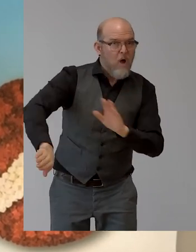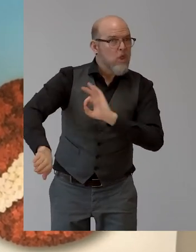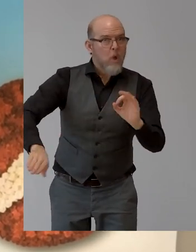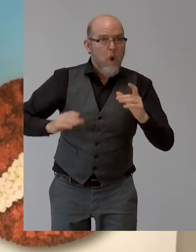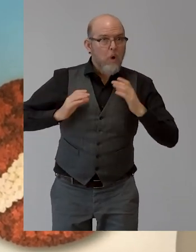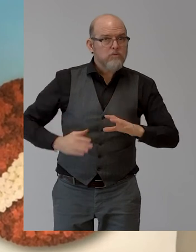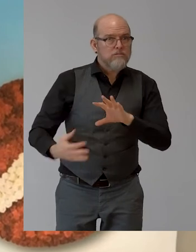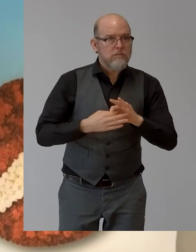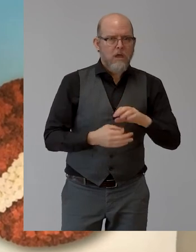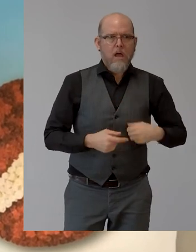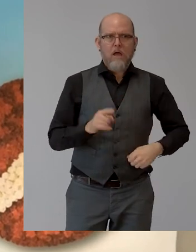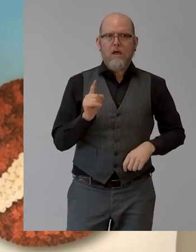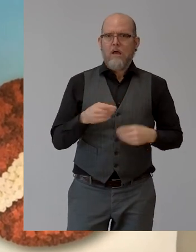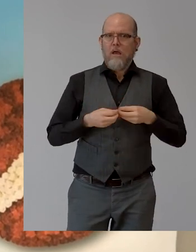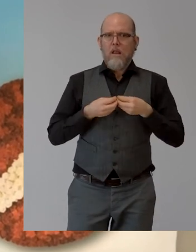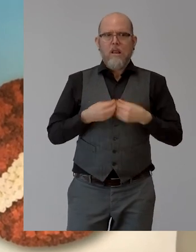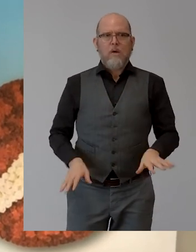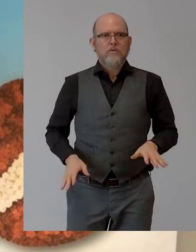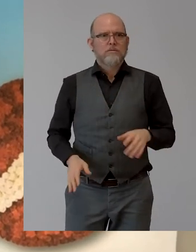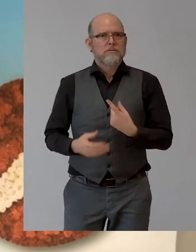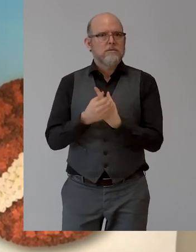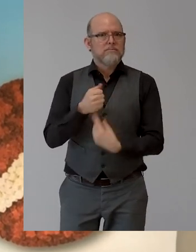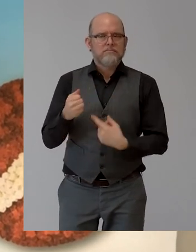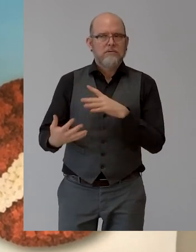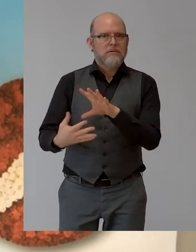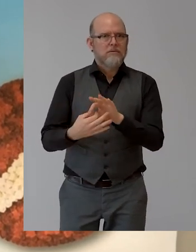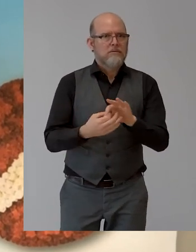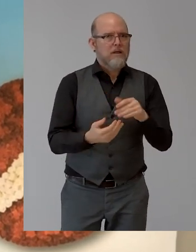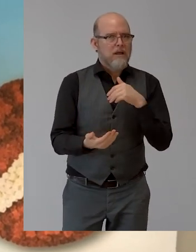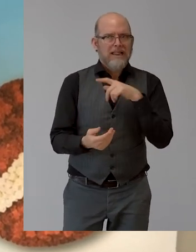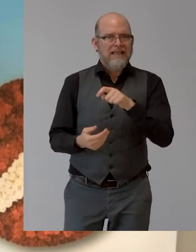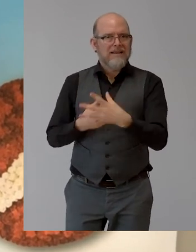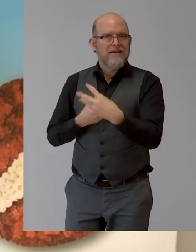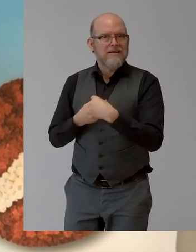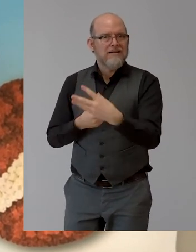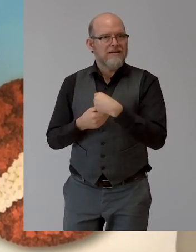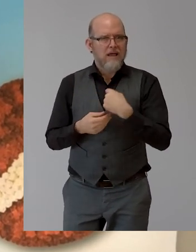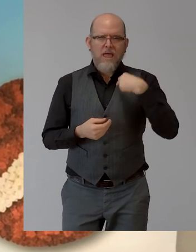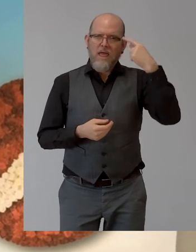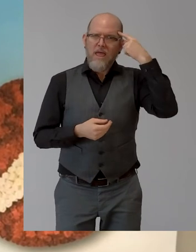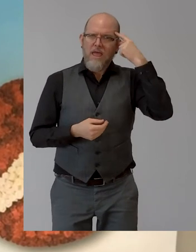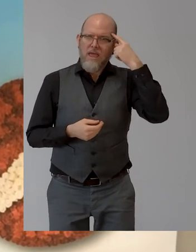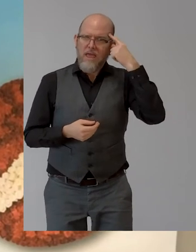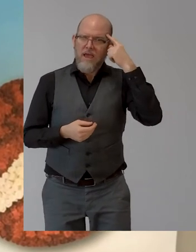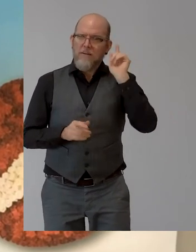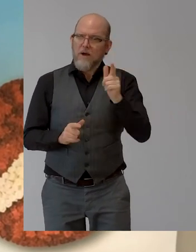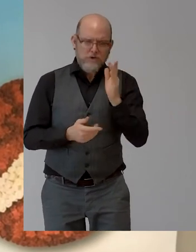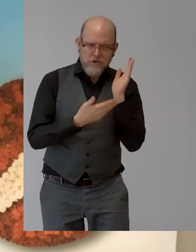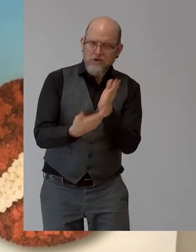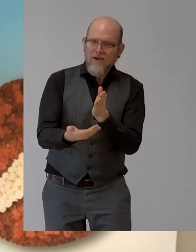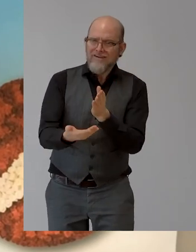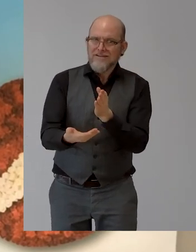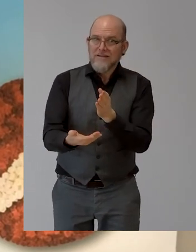getting easy, even increasing. So I think this is what we have to work on. Coming to your question, I think I consider it extremely